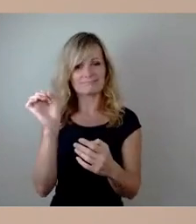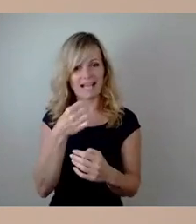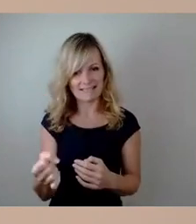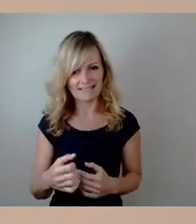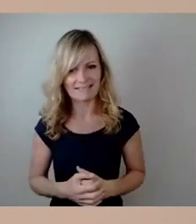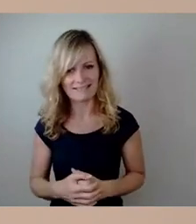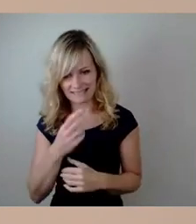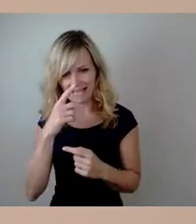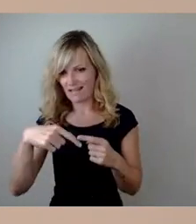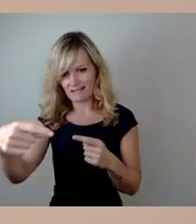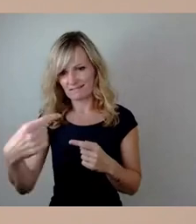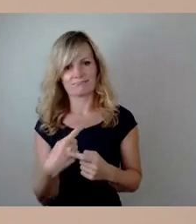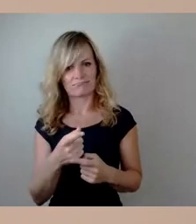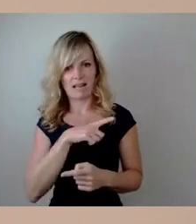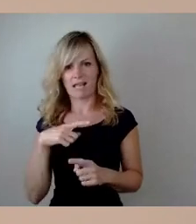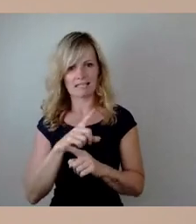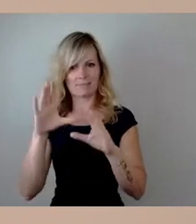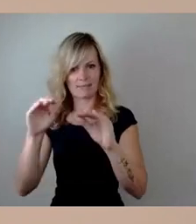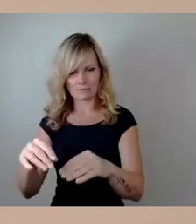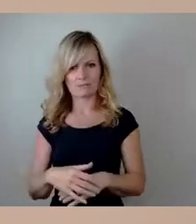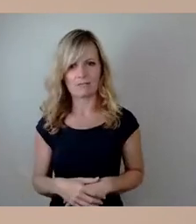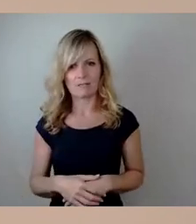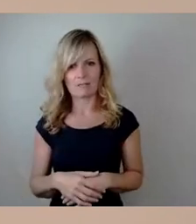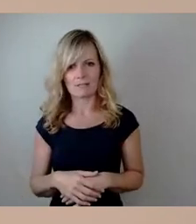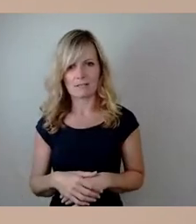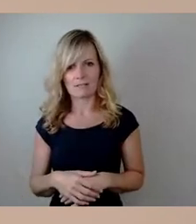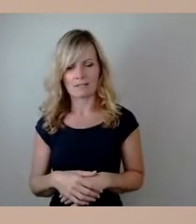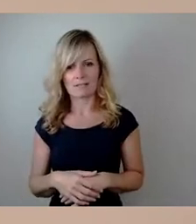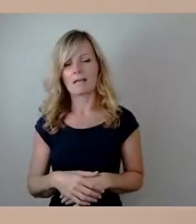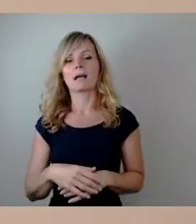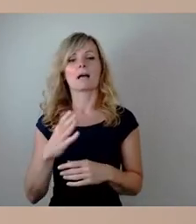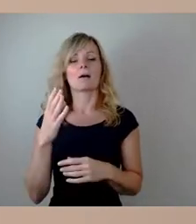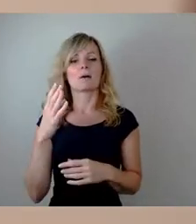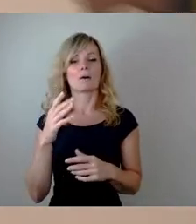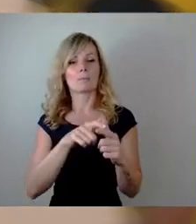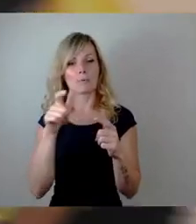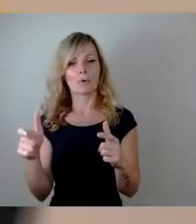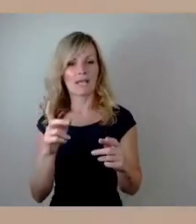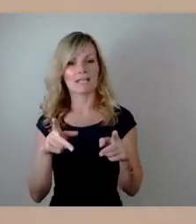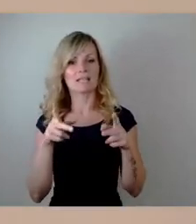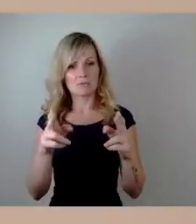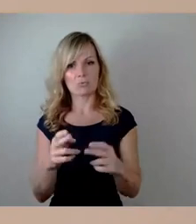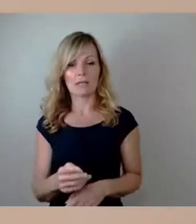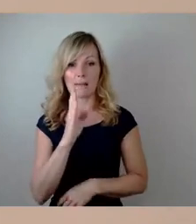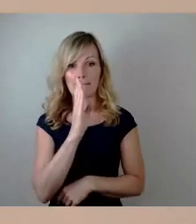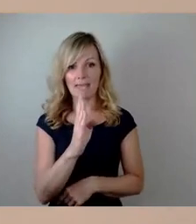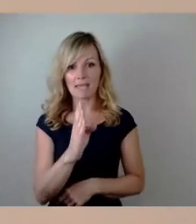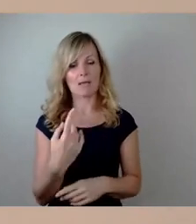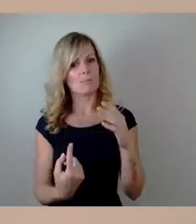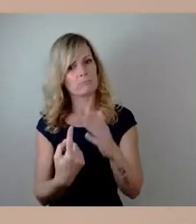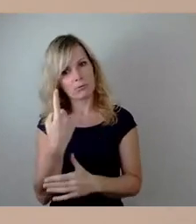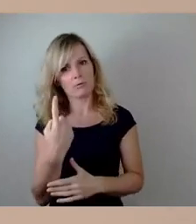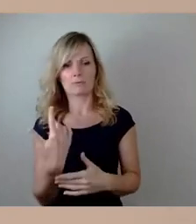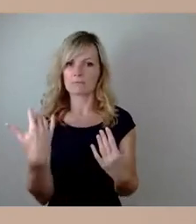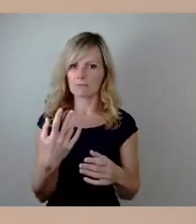absehbar. Frau Pulver hat gesagt, Brückenzug B hat einen erheblichen Schaden bekommen. Der